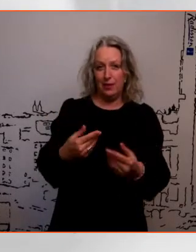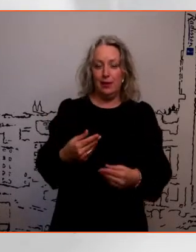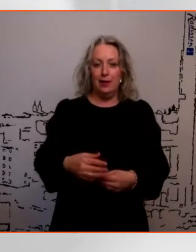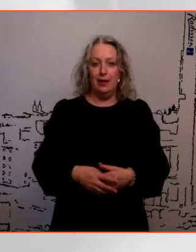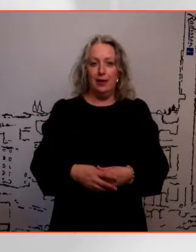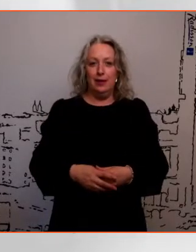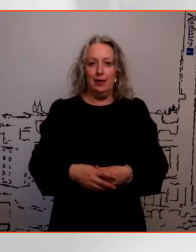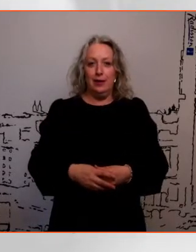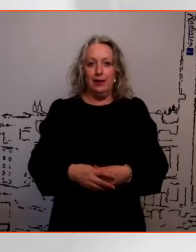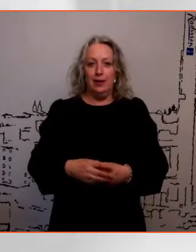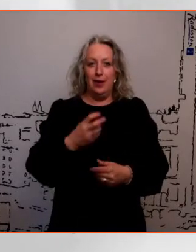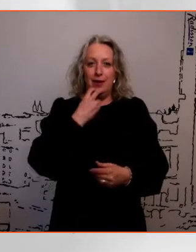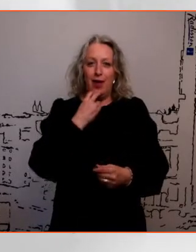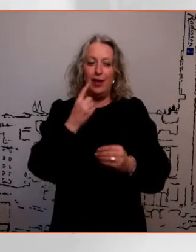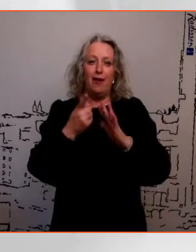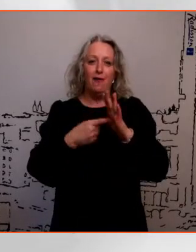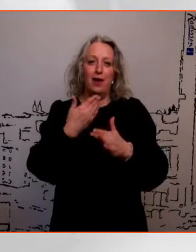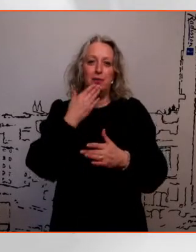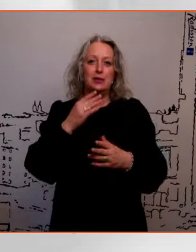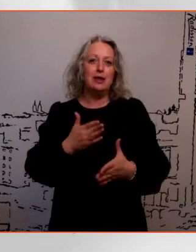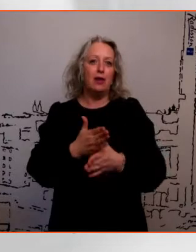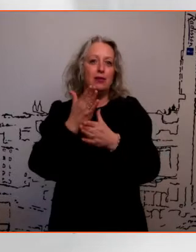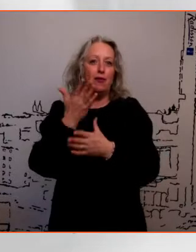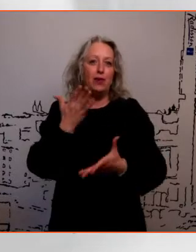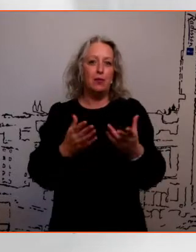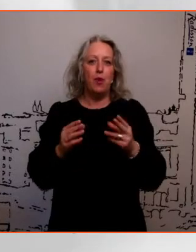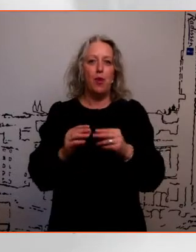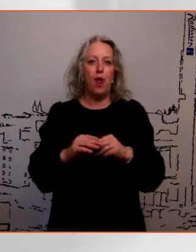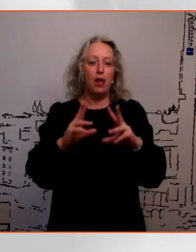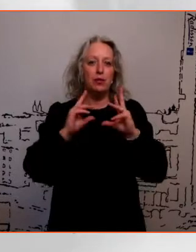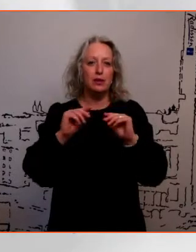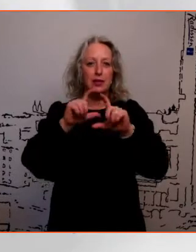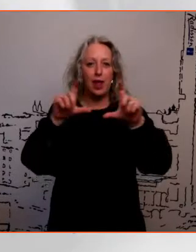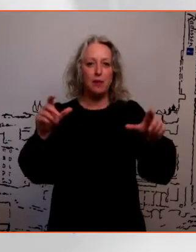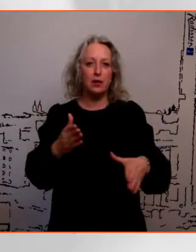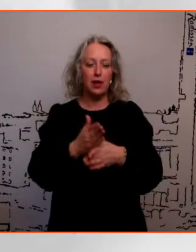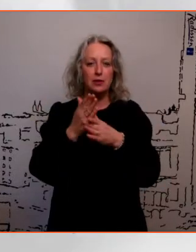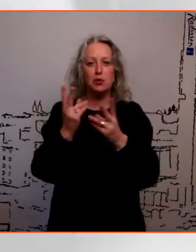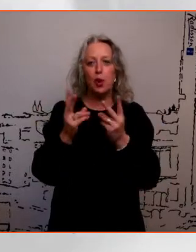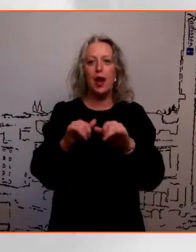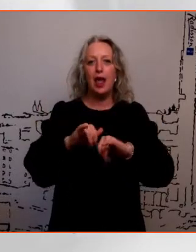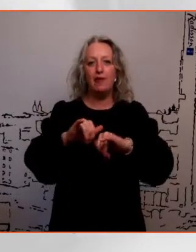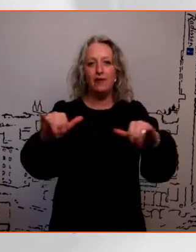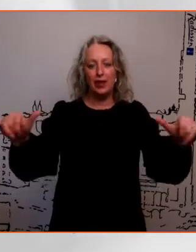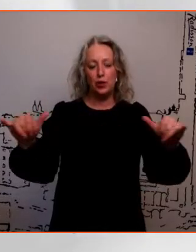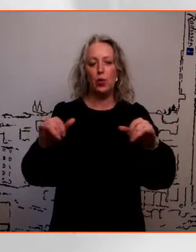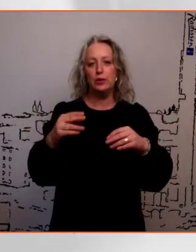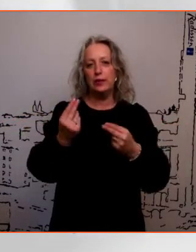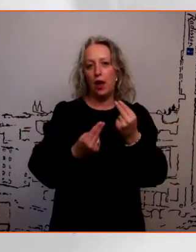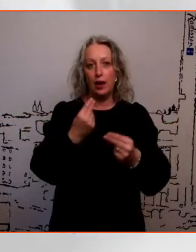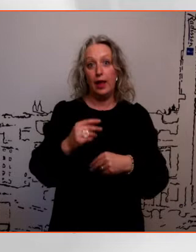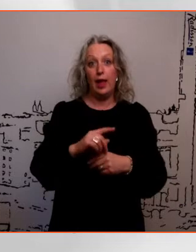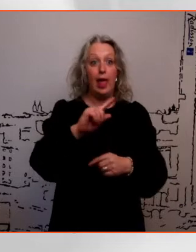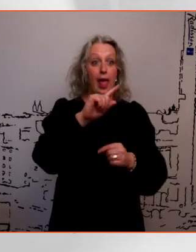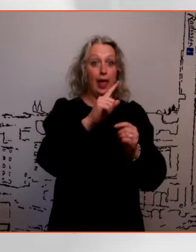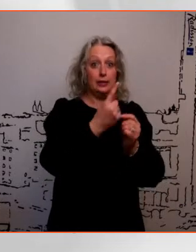mis saitab tüsiseid teemasid alati mõista, et ka selline levinud nallikarjääri ja töömuutuste kohta, et esimesed